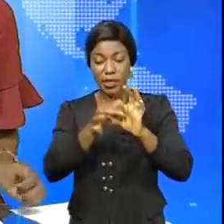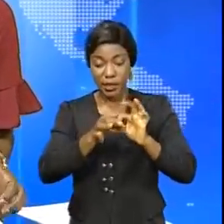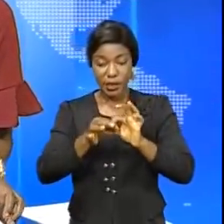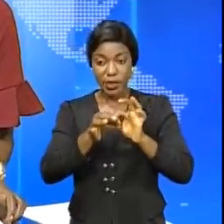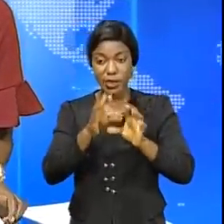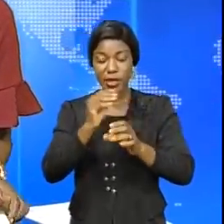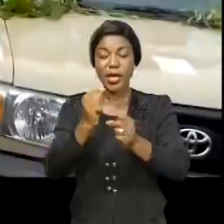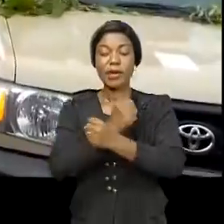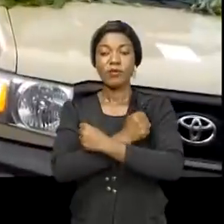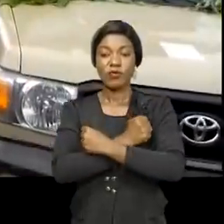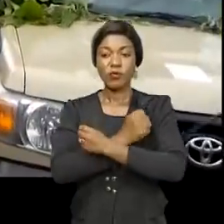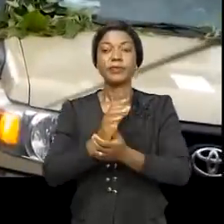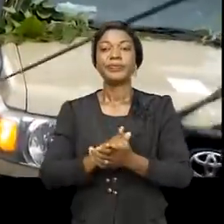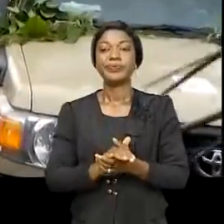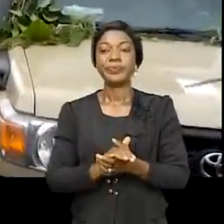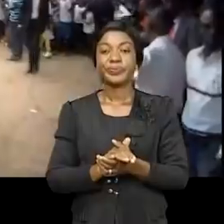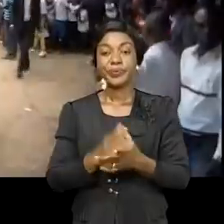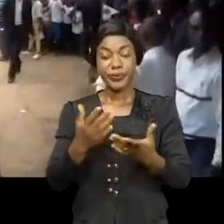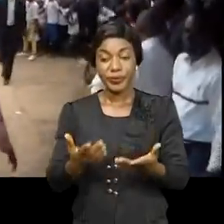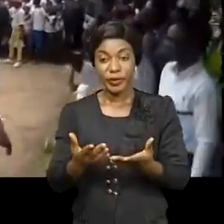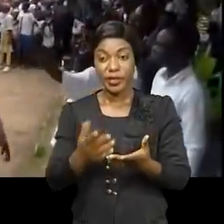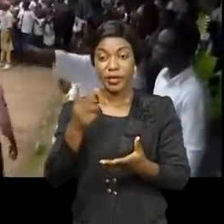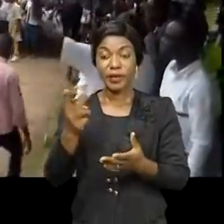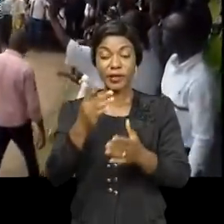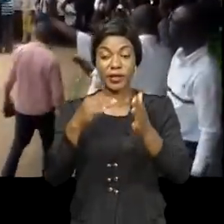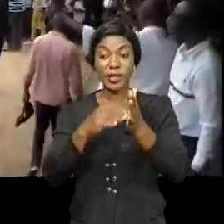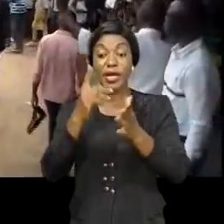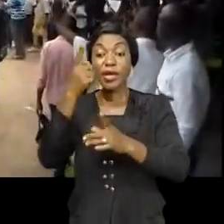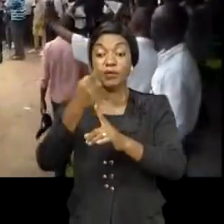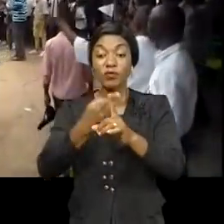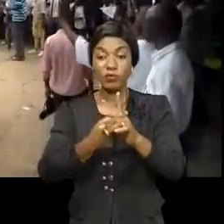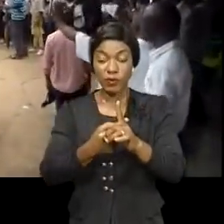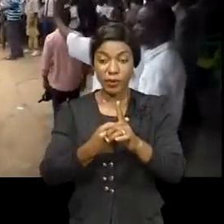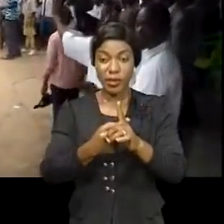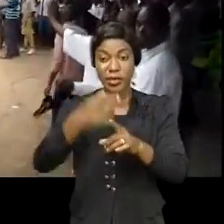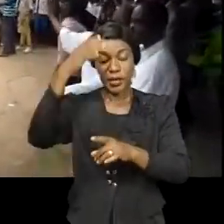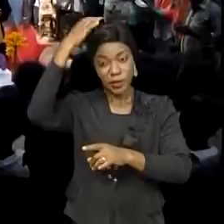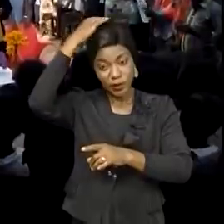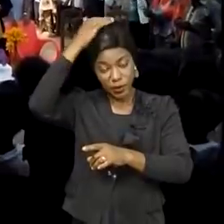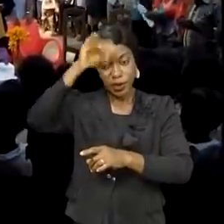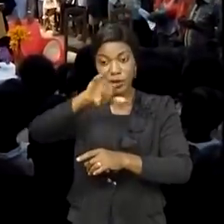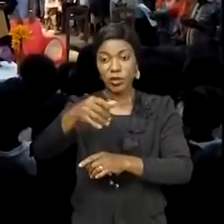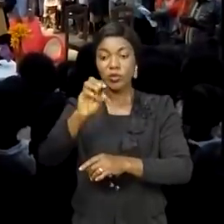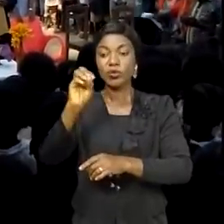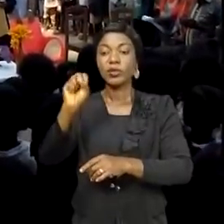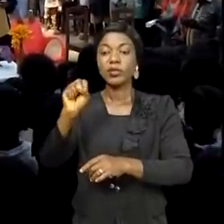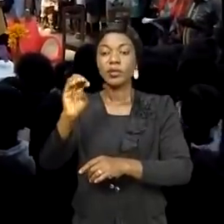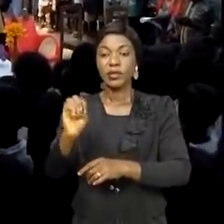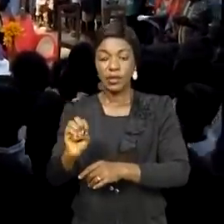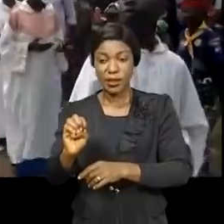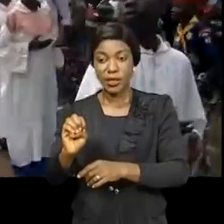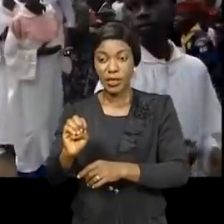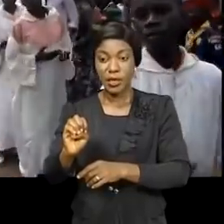Du 7 au 24 juin 2021, près d'un mois, Monseigneur José Mokoua Kanga, évêque du